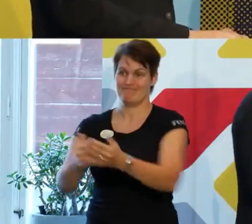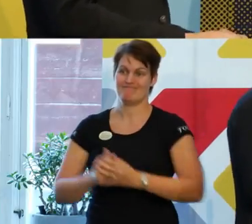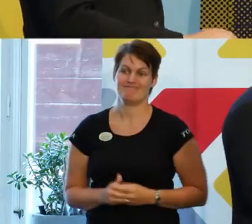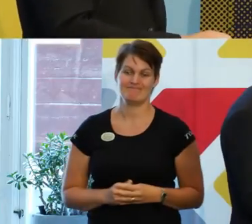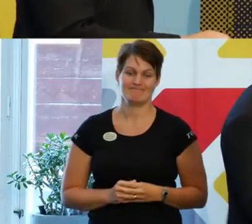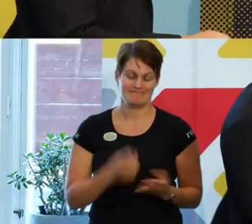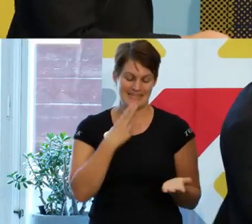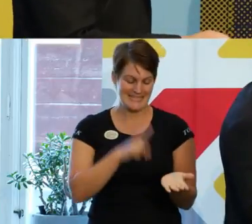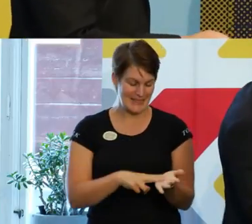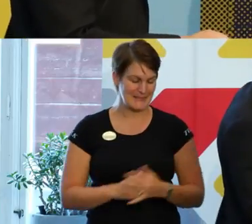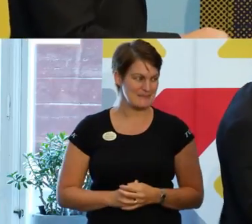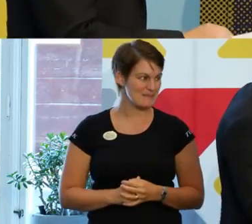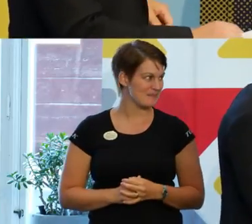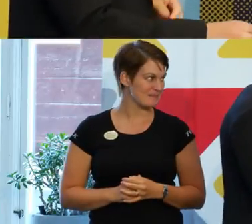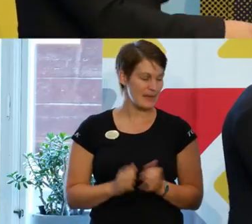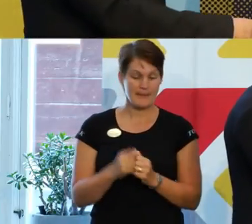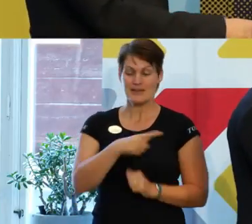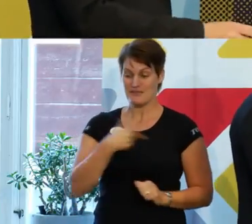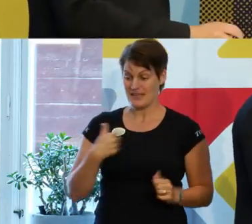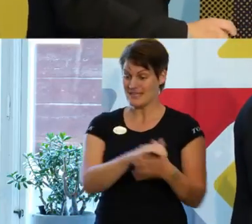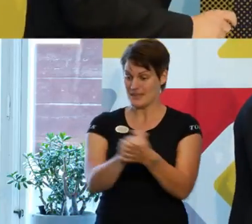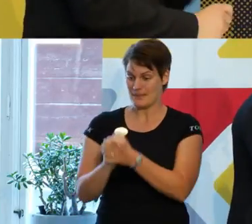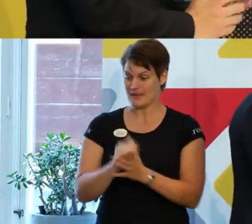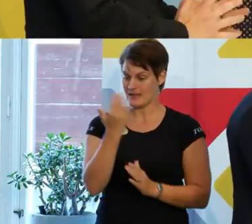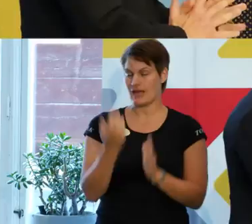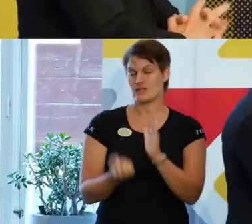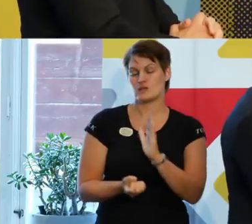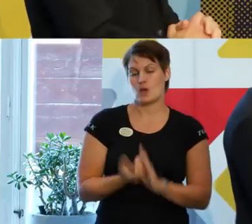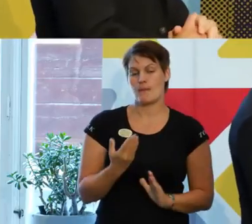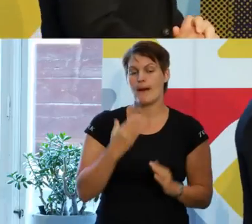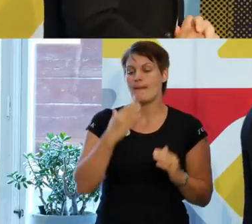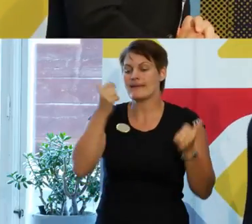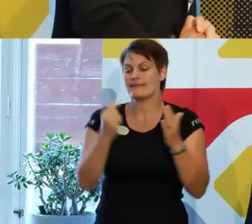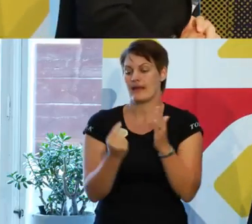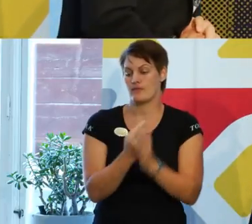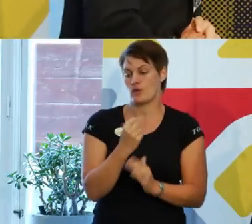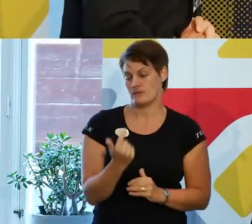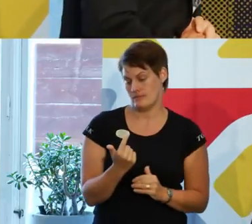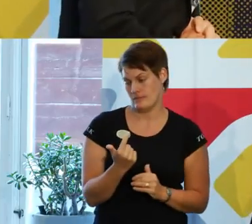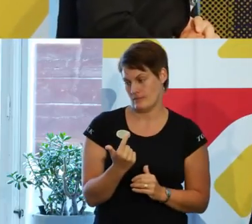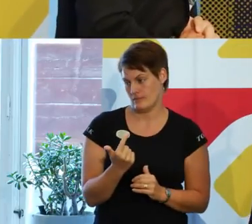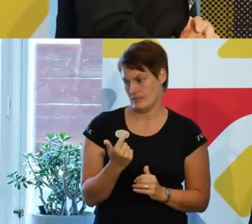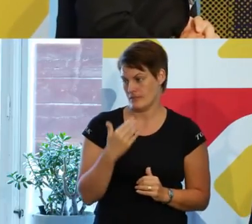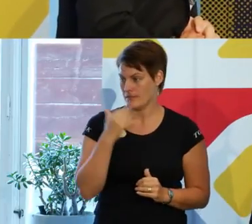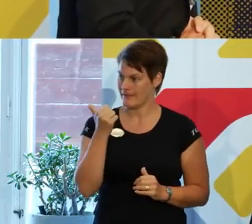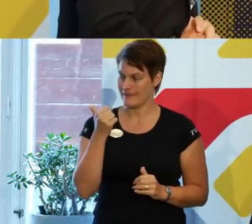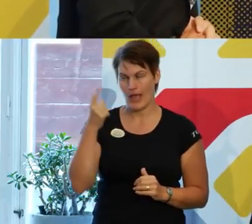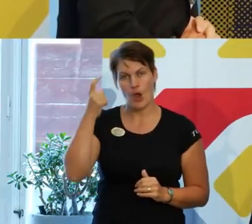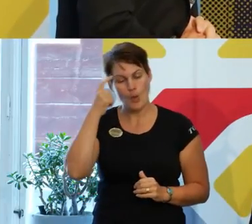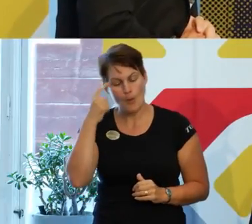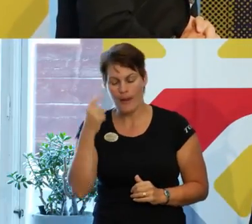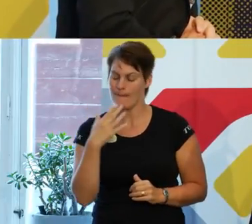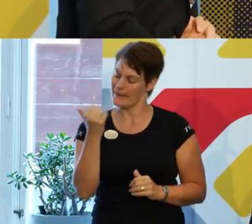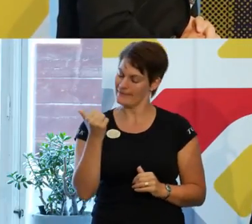Det är sant. Men vi kan tillsammans skapa bättre förutsättningar, klokare och men skarpare